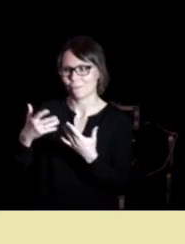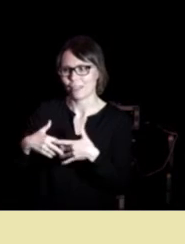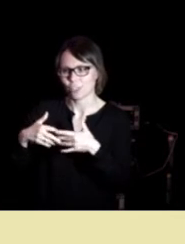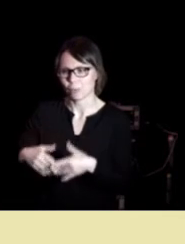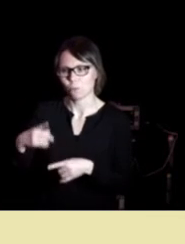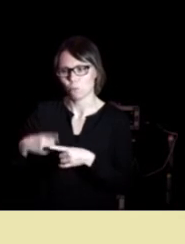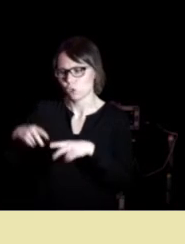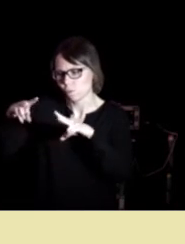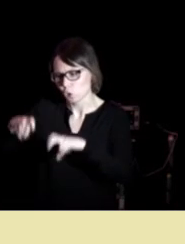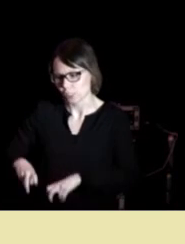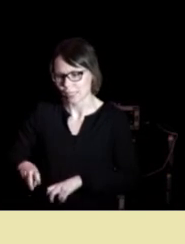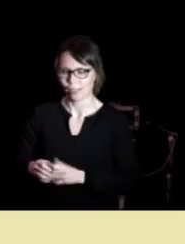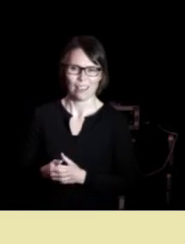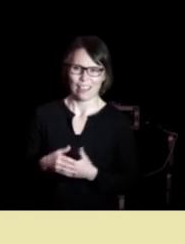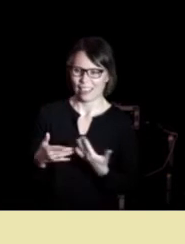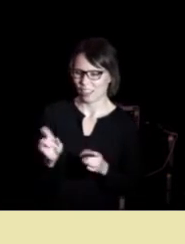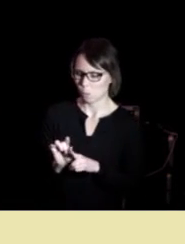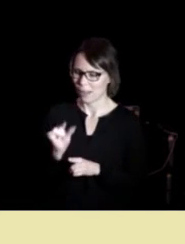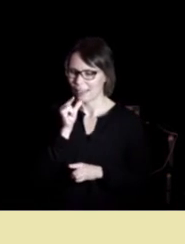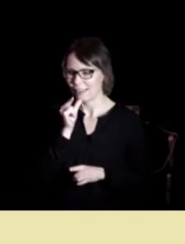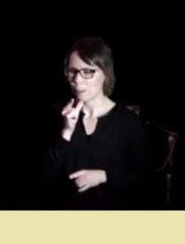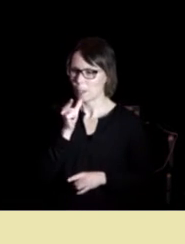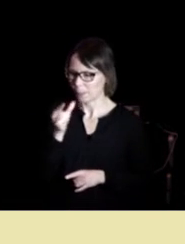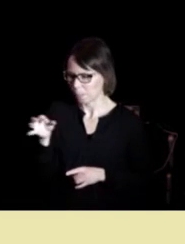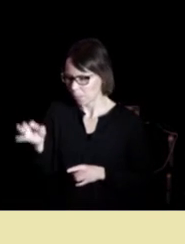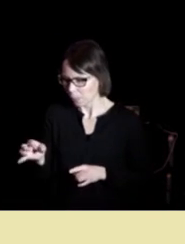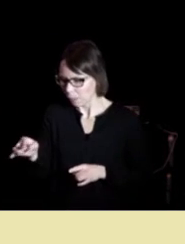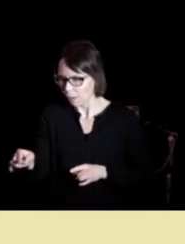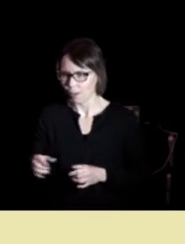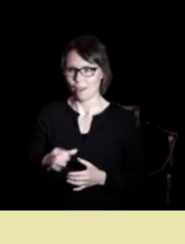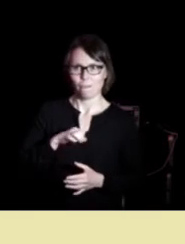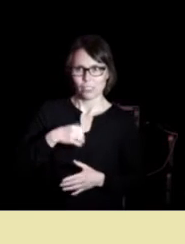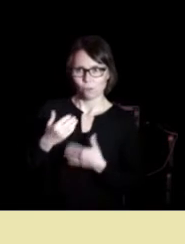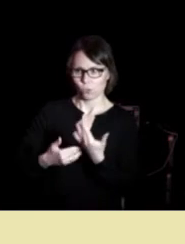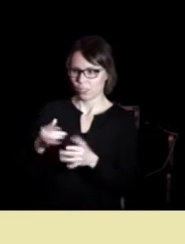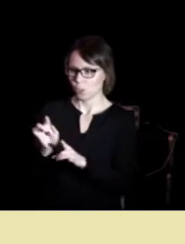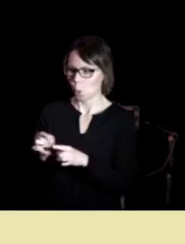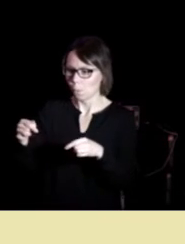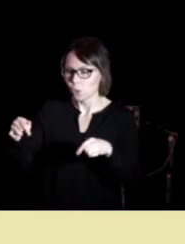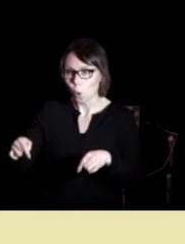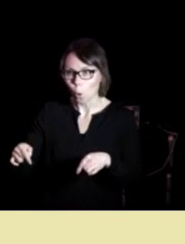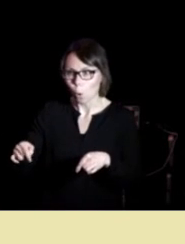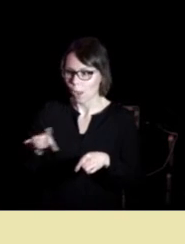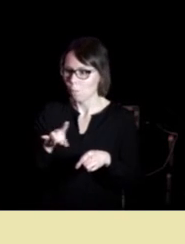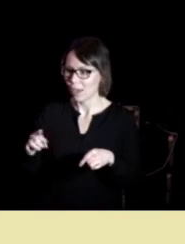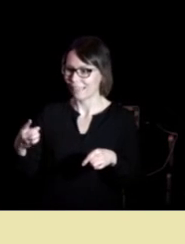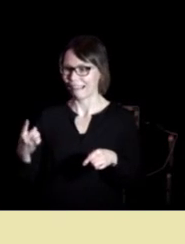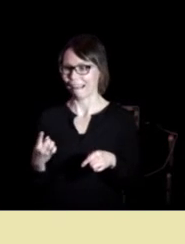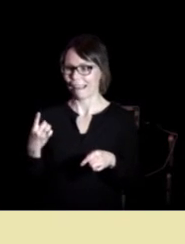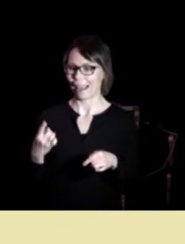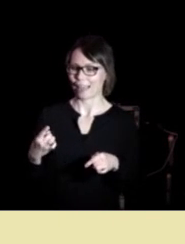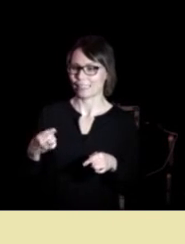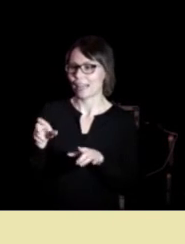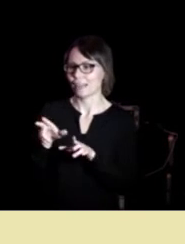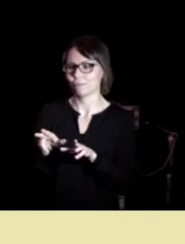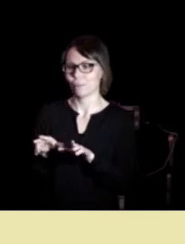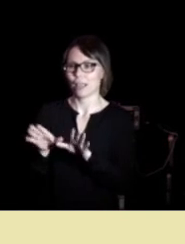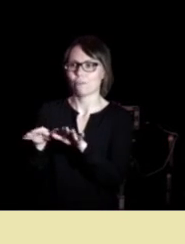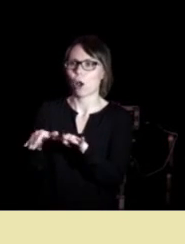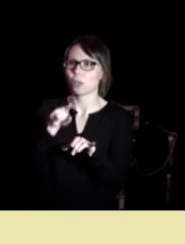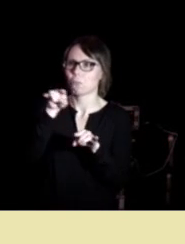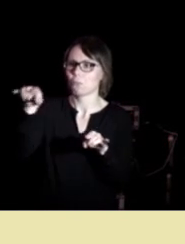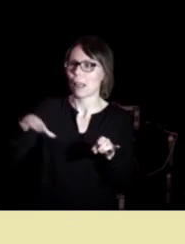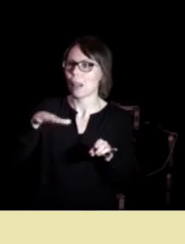og forskning ikke en liten kladd og fortsetter det som nå det bare er noen enskilde svaler omkring i landet